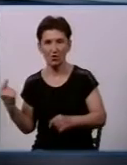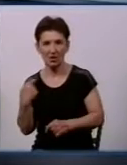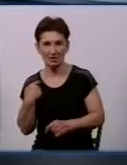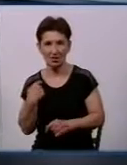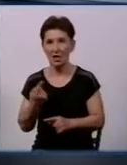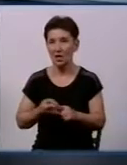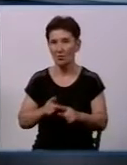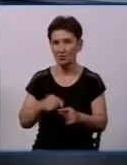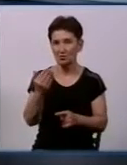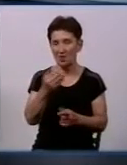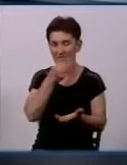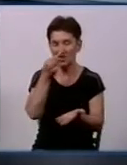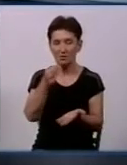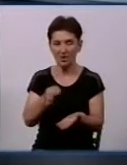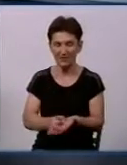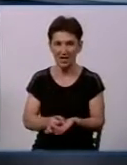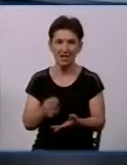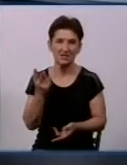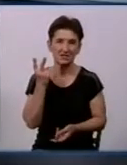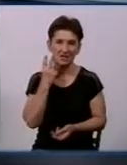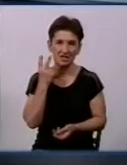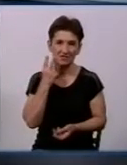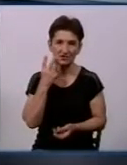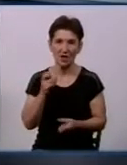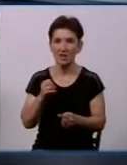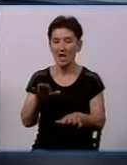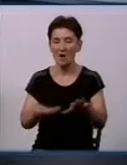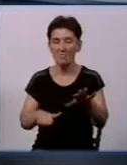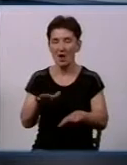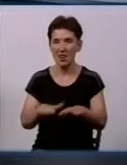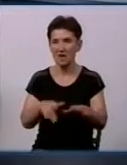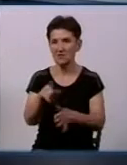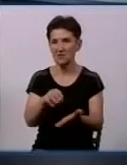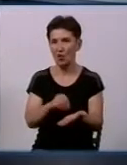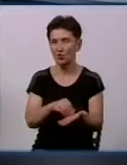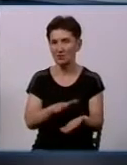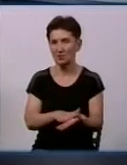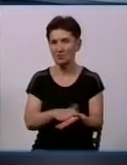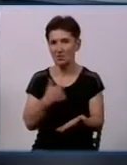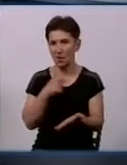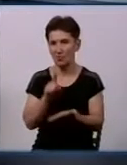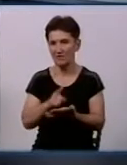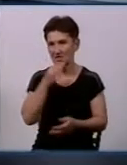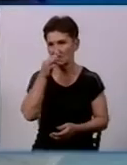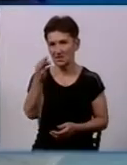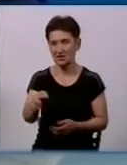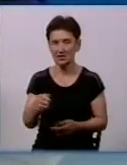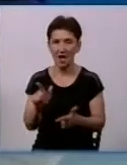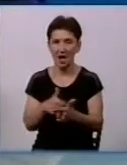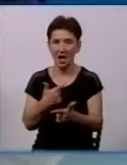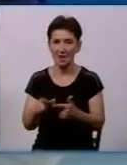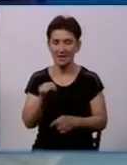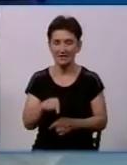відповідальність ми розуміємо завжди на балансу утримувачу, як ви задавали питання, я повинен сказати. Але це